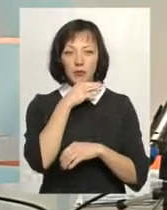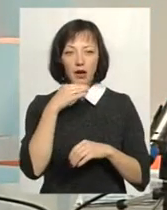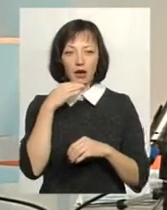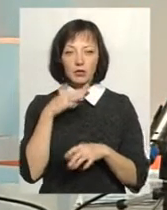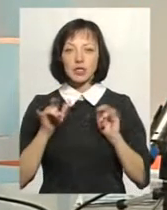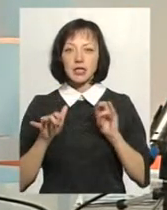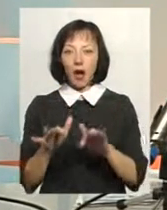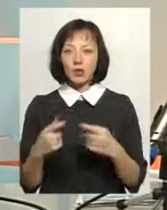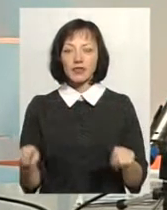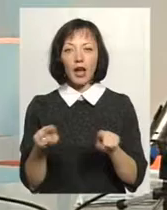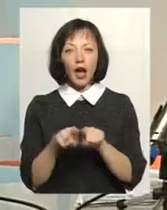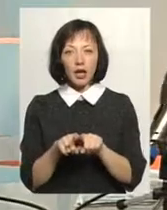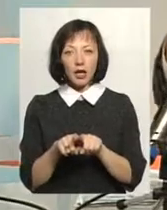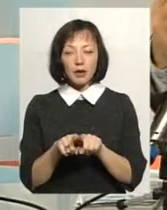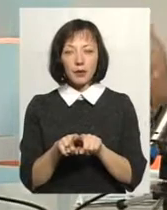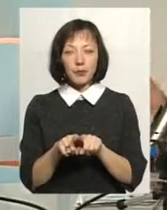заходів таких.